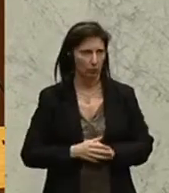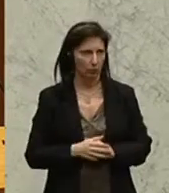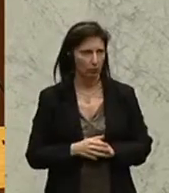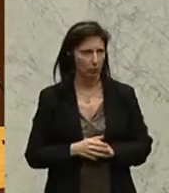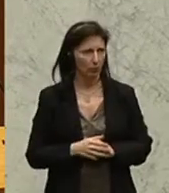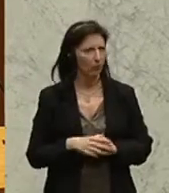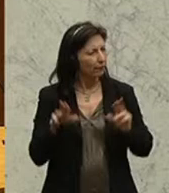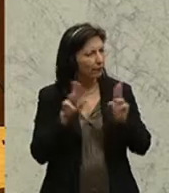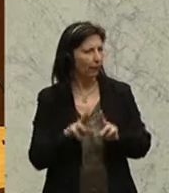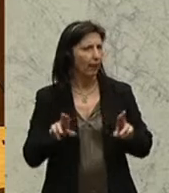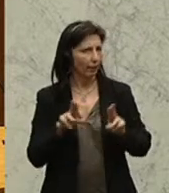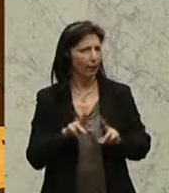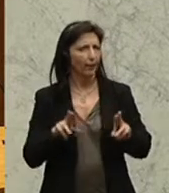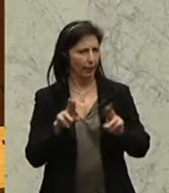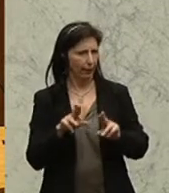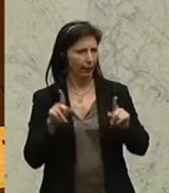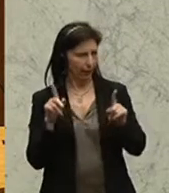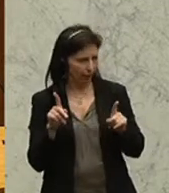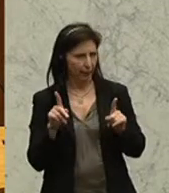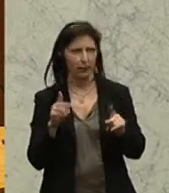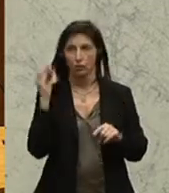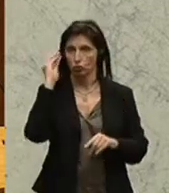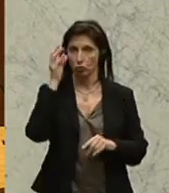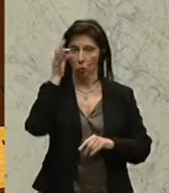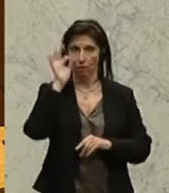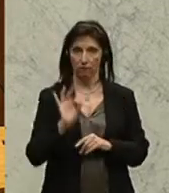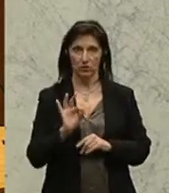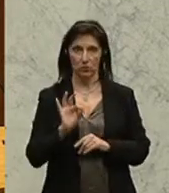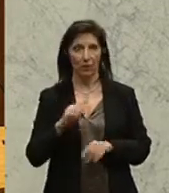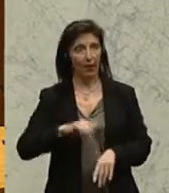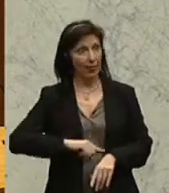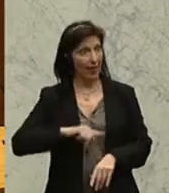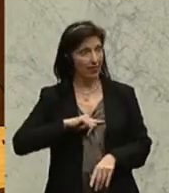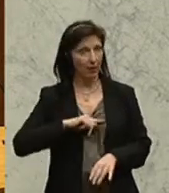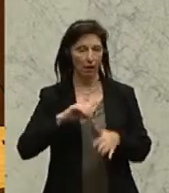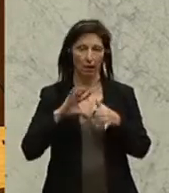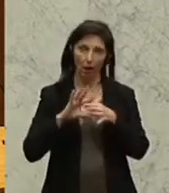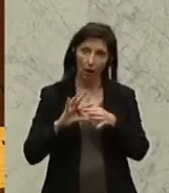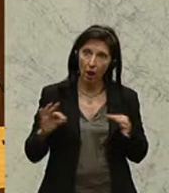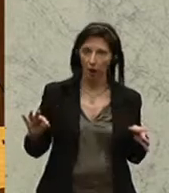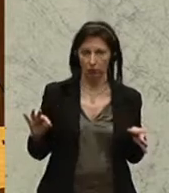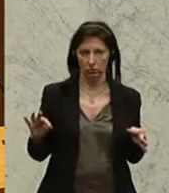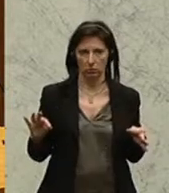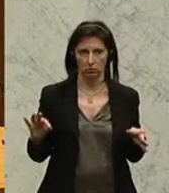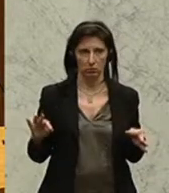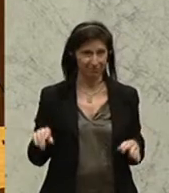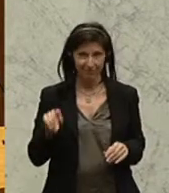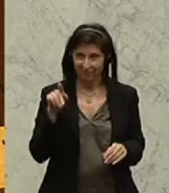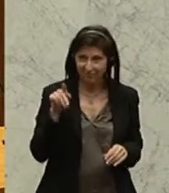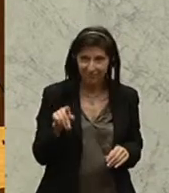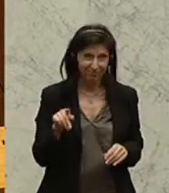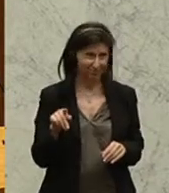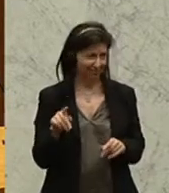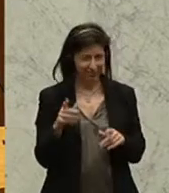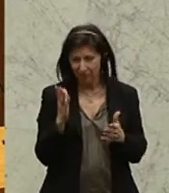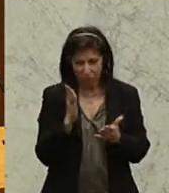Ähnliches gilt übrigens für den Schulversuch Ethik- und Religionenunterricht. Auch da gäbe